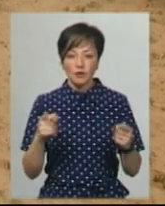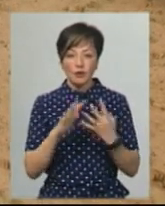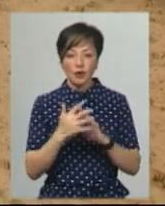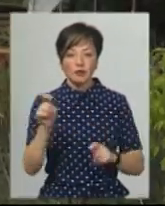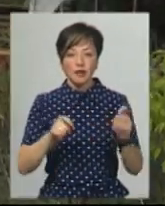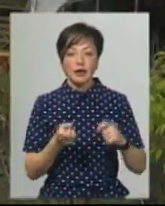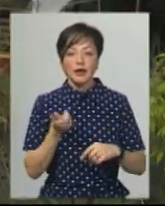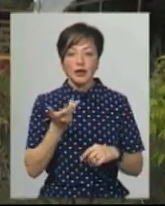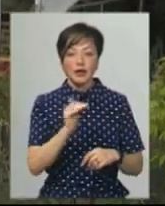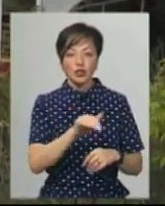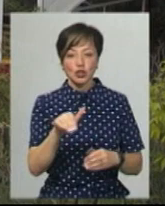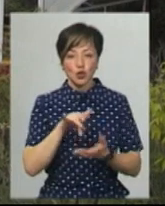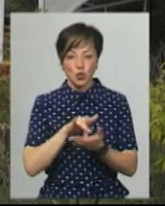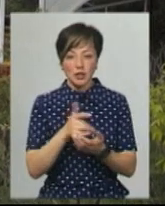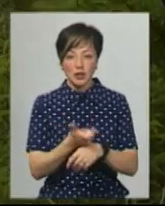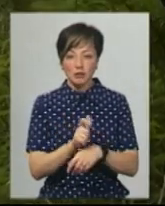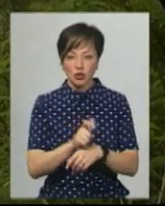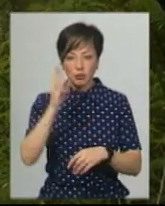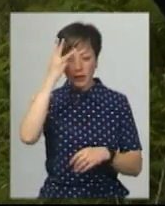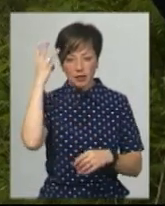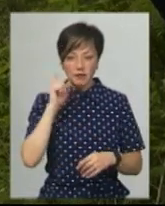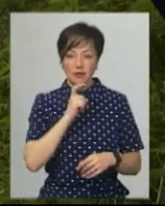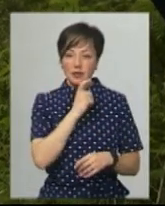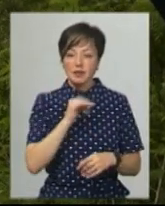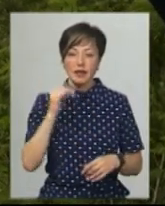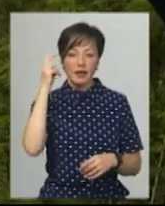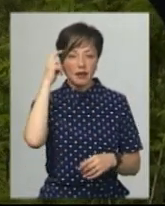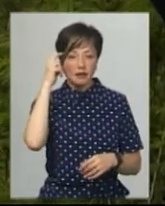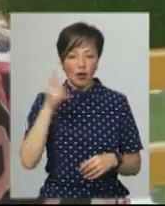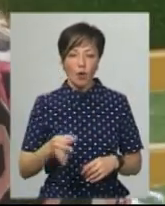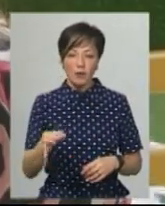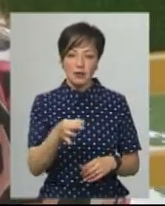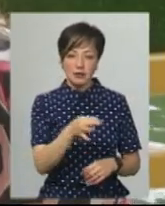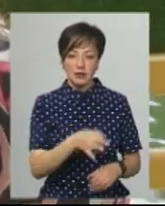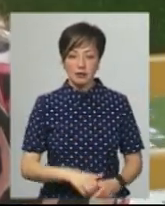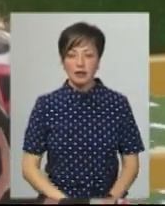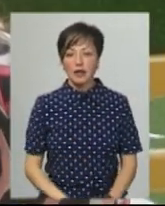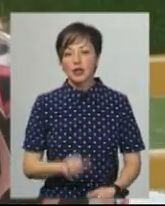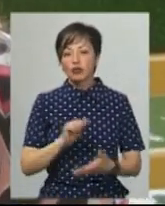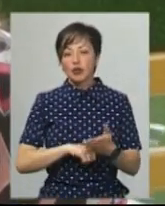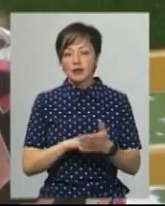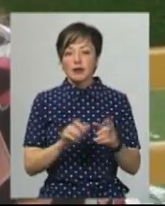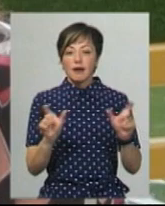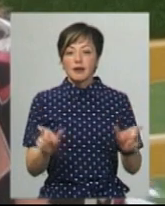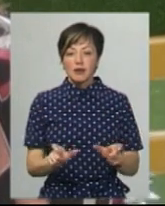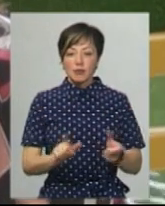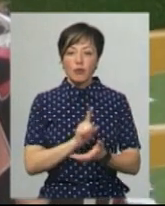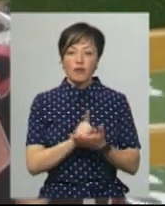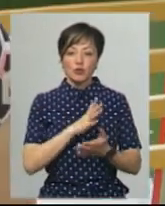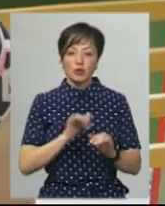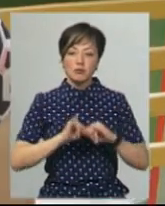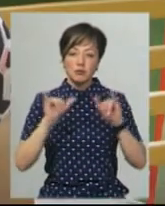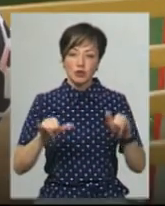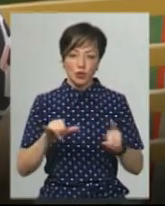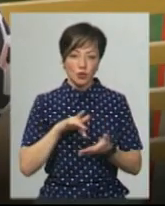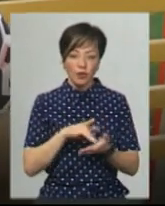приїжджає кілька тисяч туристів. Найбільше з Хмельницької, Вінницької та Київської областей. Через карантин повинно бути більше